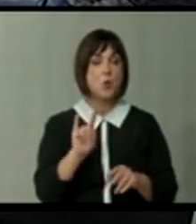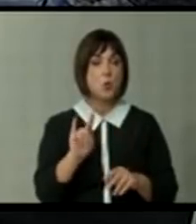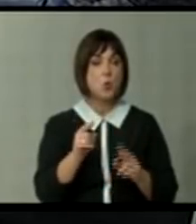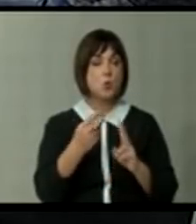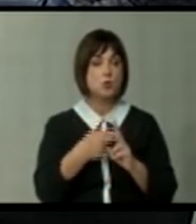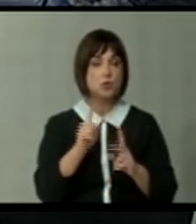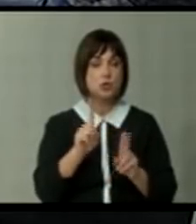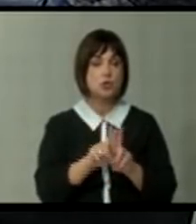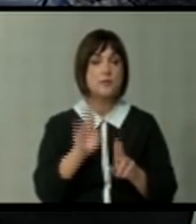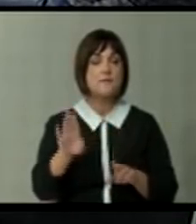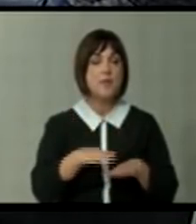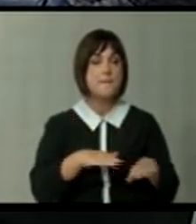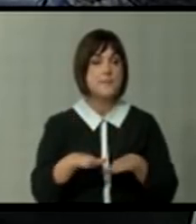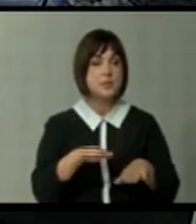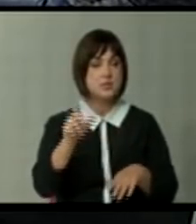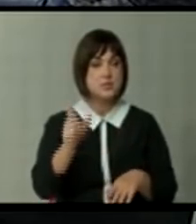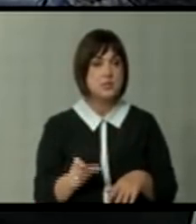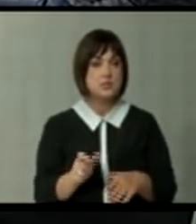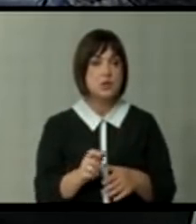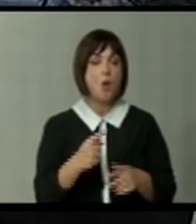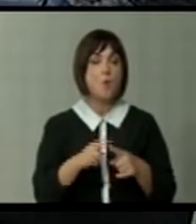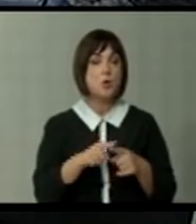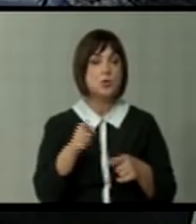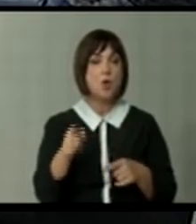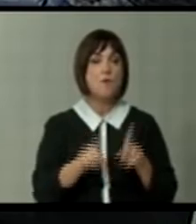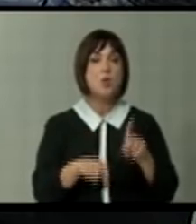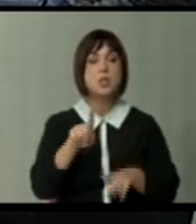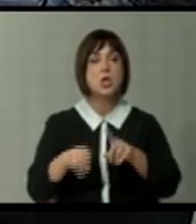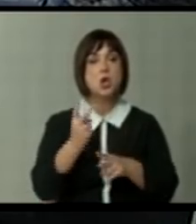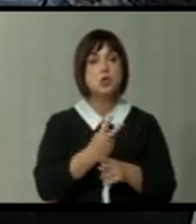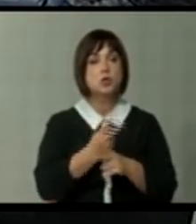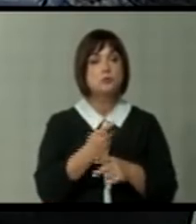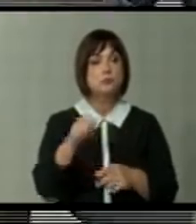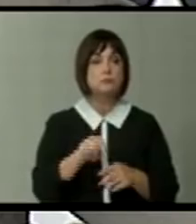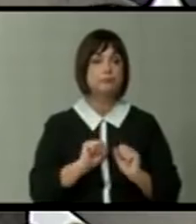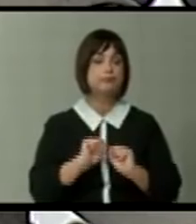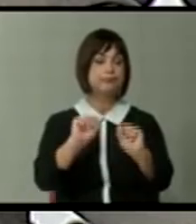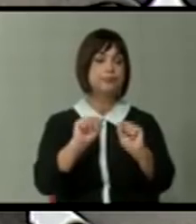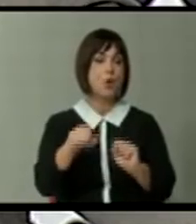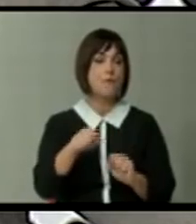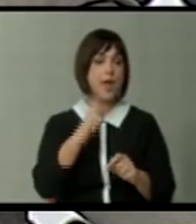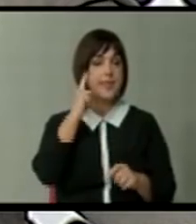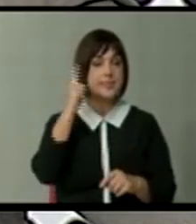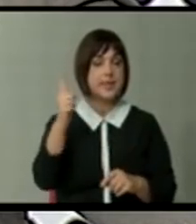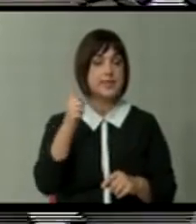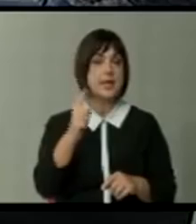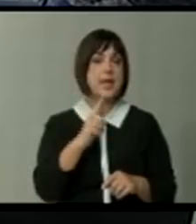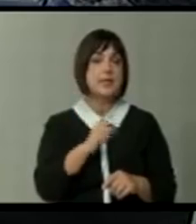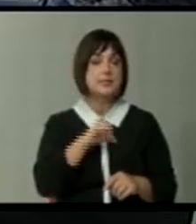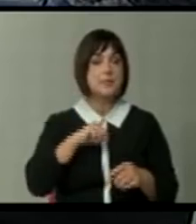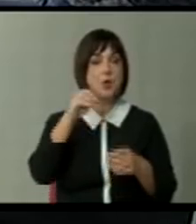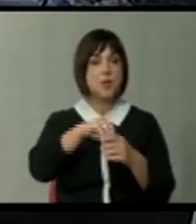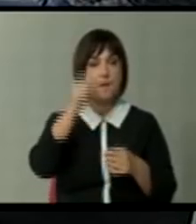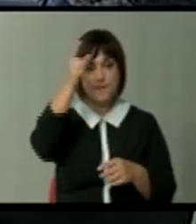нивните министри. Поради тоа, во некој земј најдена одбојност таа идеја. Не, не само да додавам.